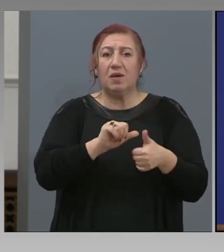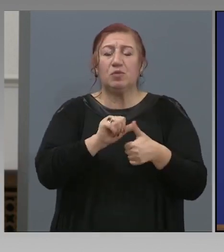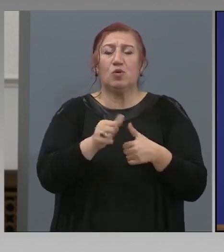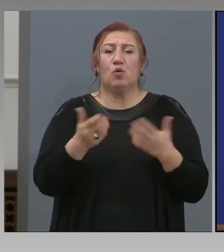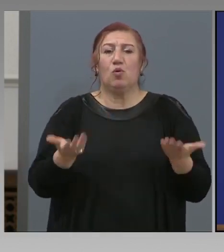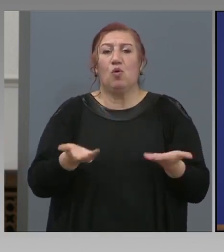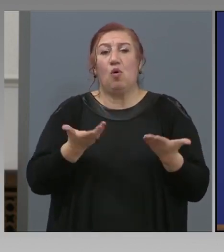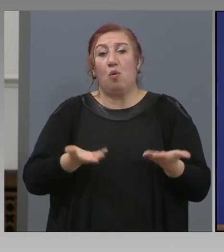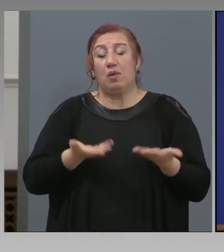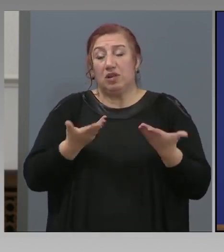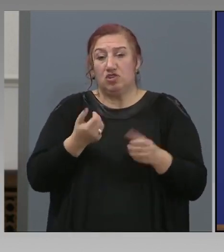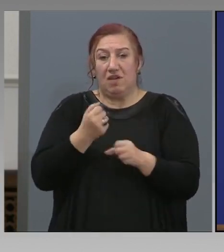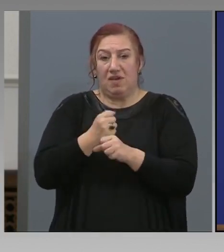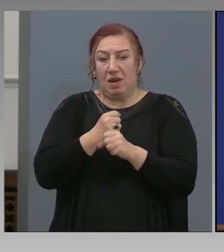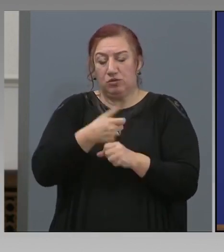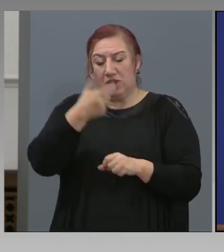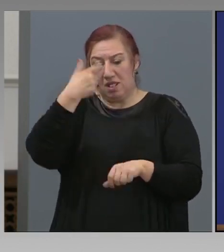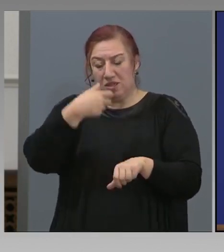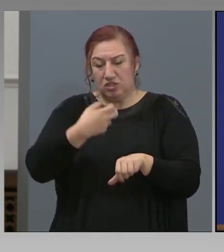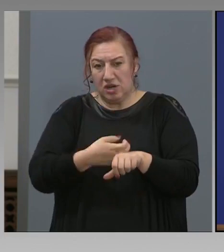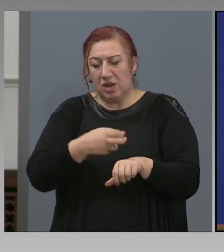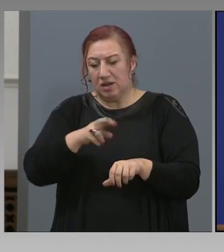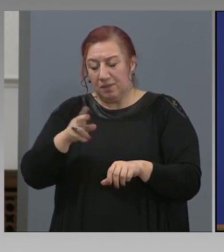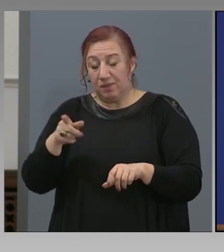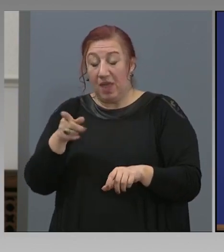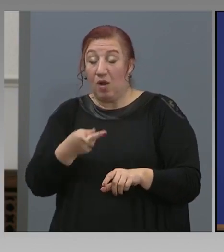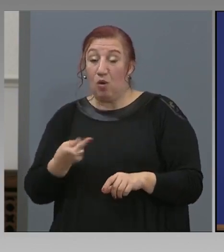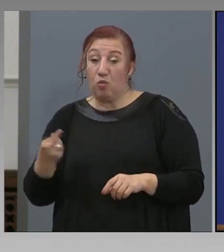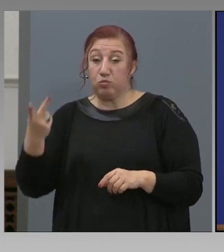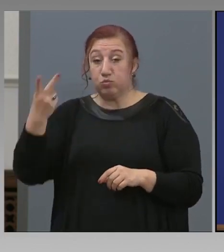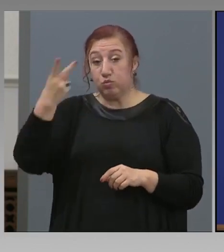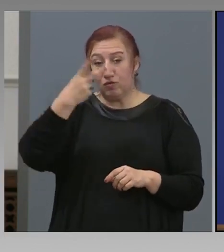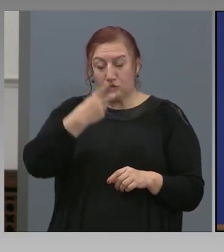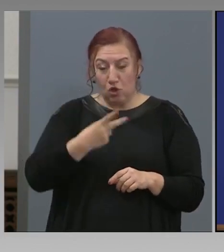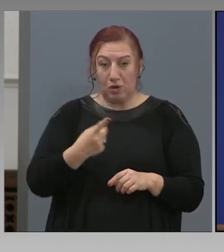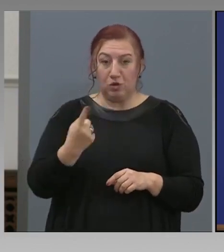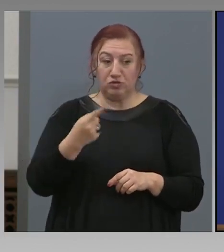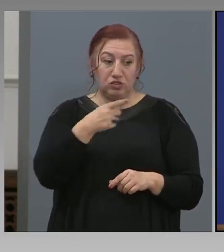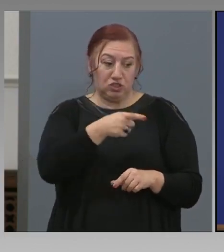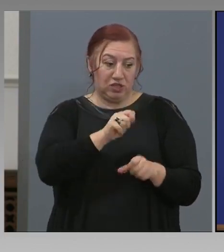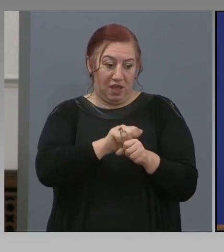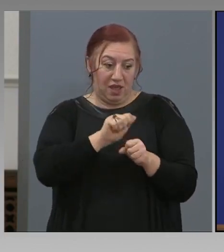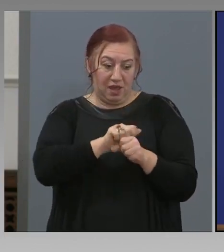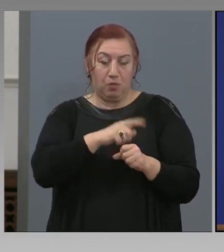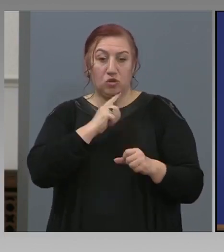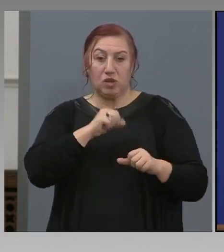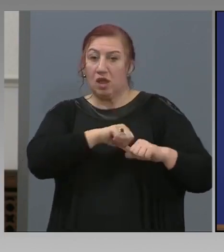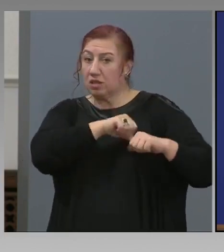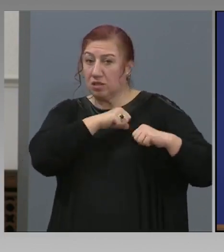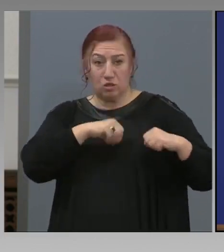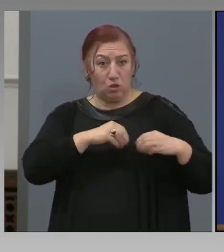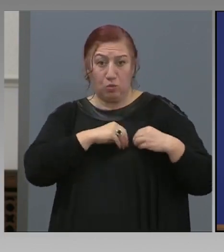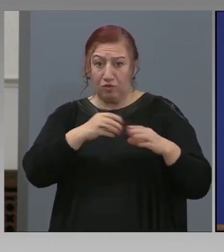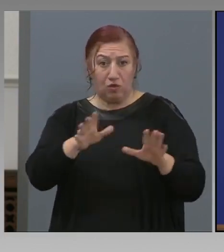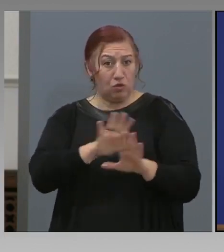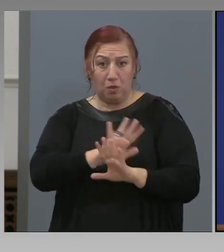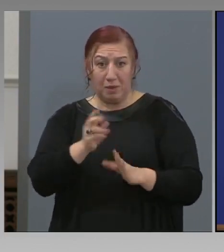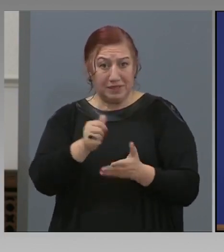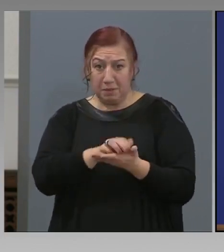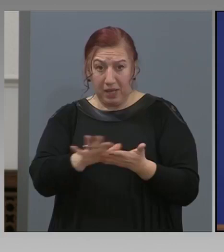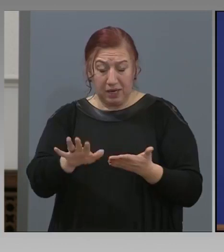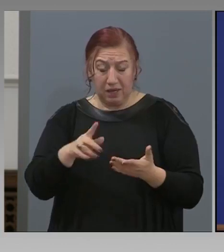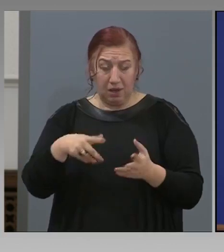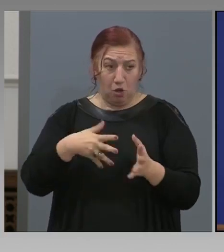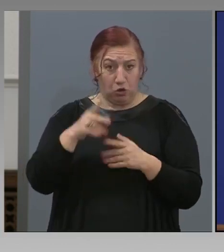Така че, ако повторим още вънеш, че е доброволно, ще почне да се съмняват хората. Това е направено, за да